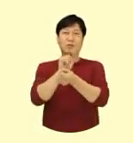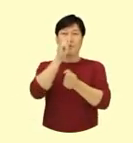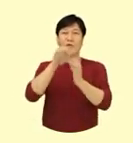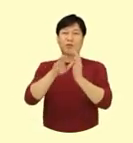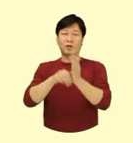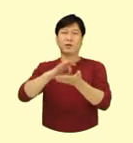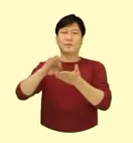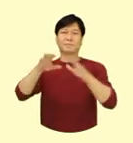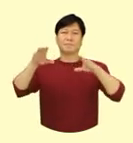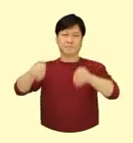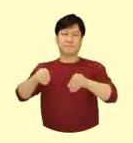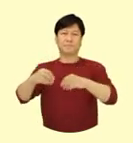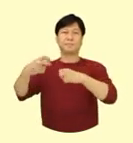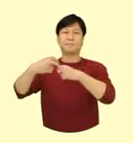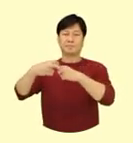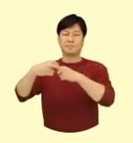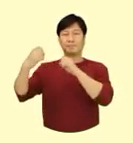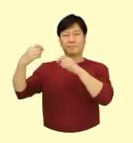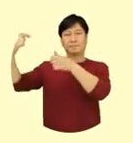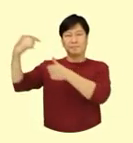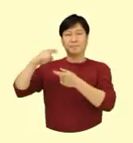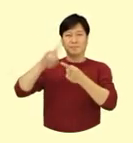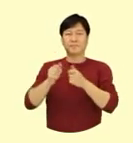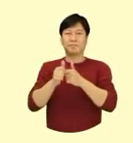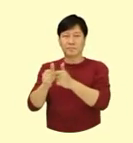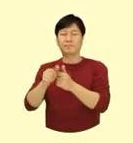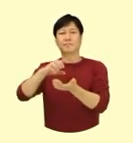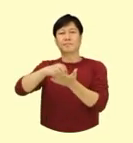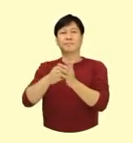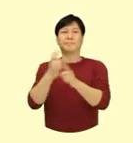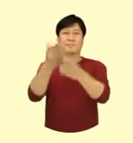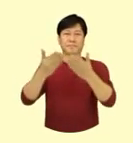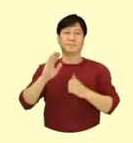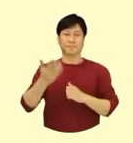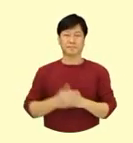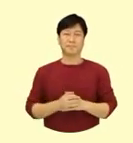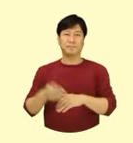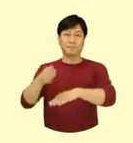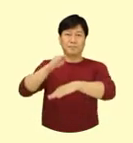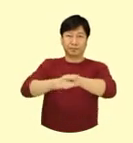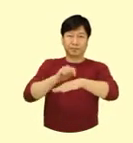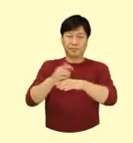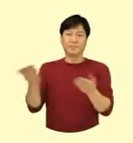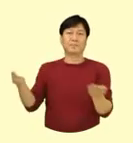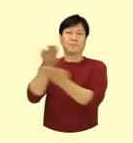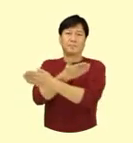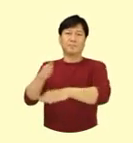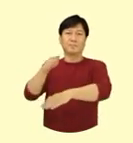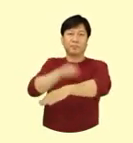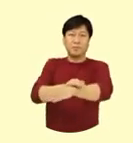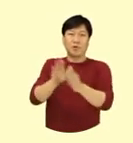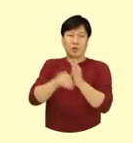지시에 따라 적절한 치료를 받습니다. 접착식 창상피복제를 교체하는 경우에는 피부가 다치지 않도록